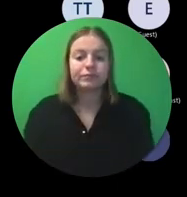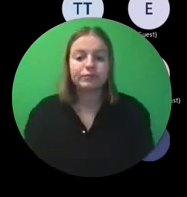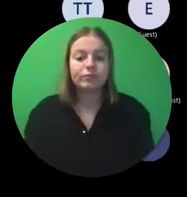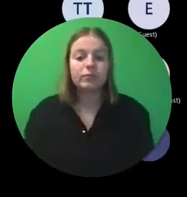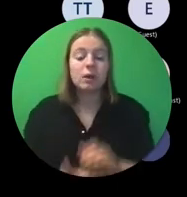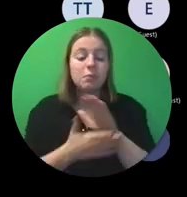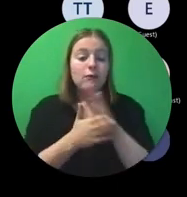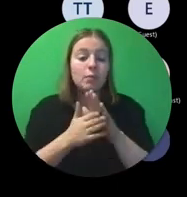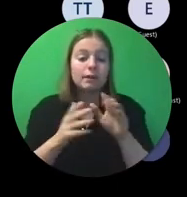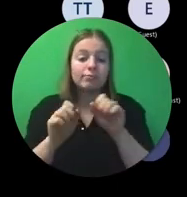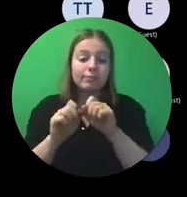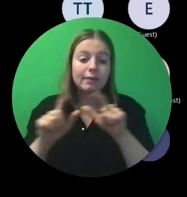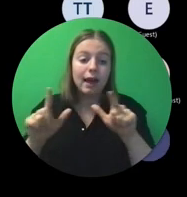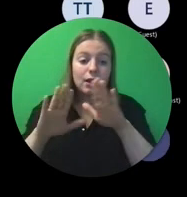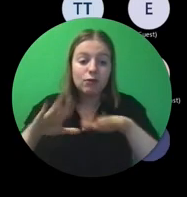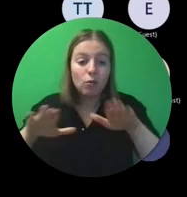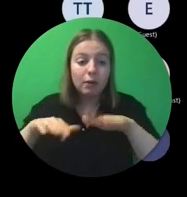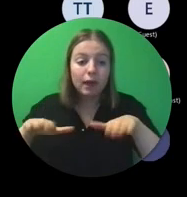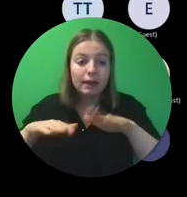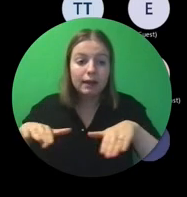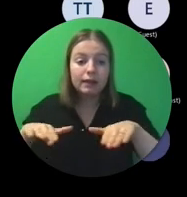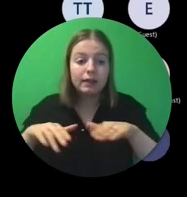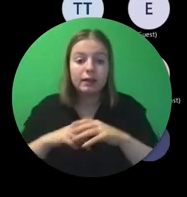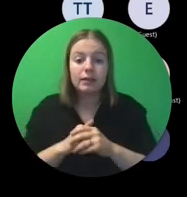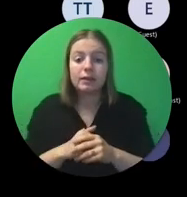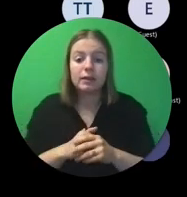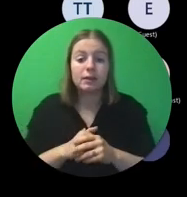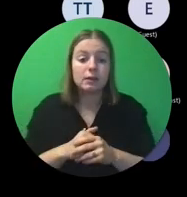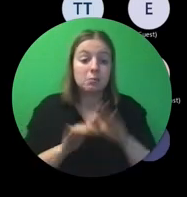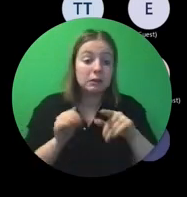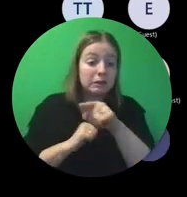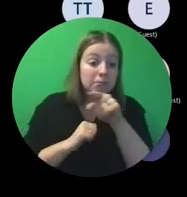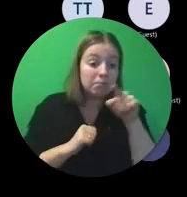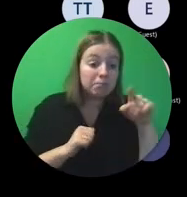Taalvoorbereiding. Misschien dat er dat ook hier en daartussen zit.